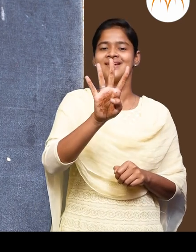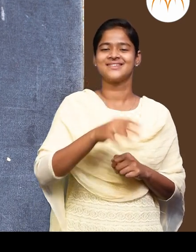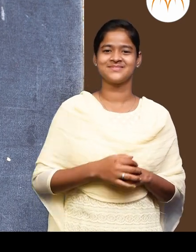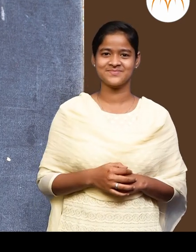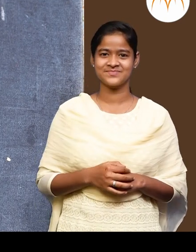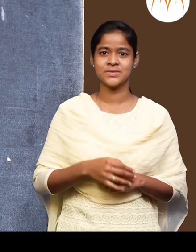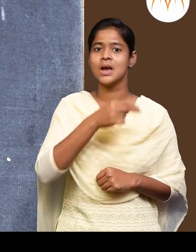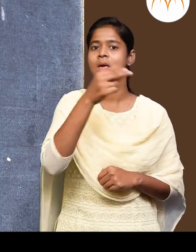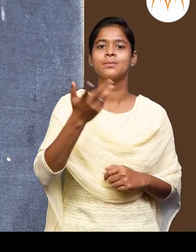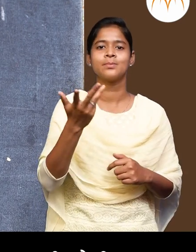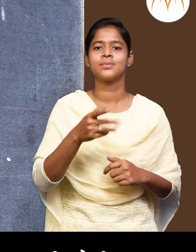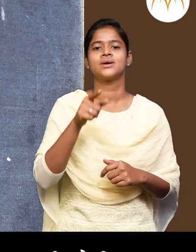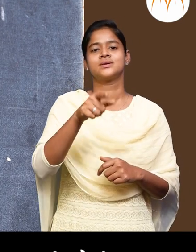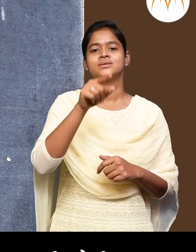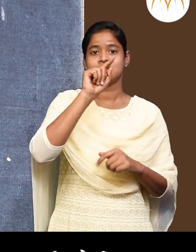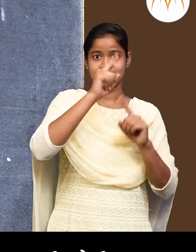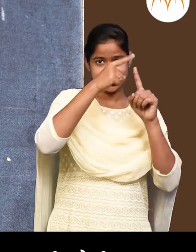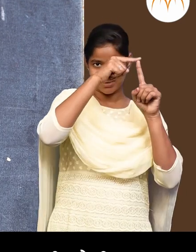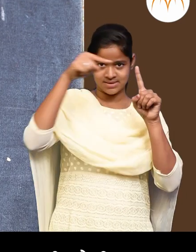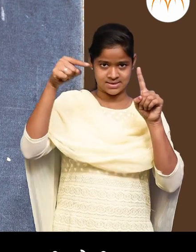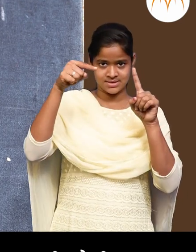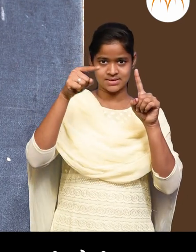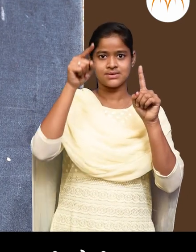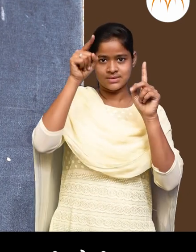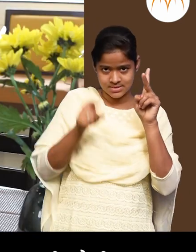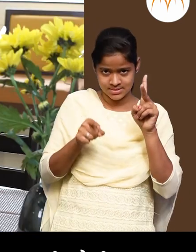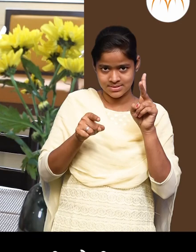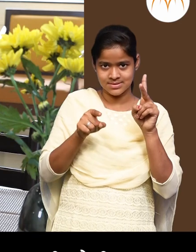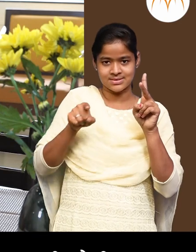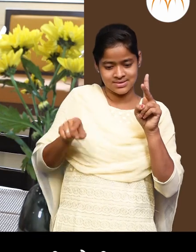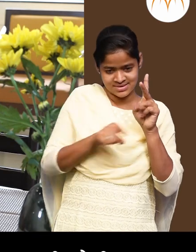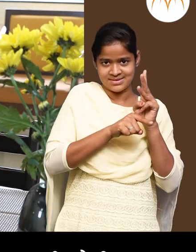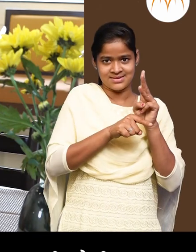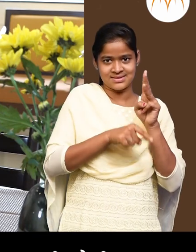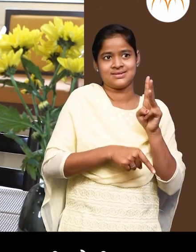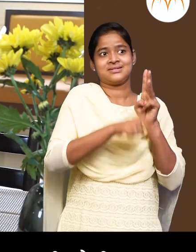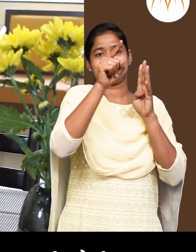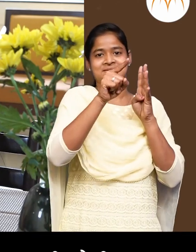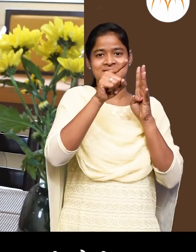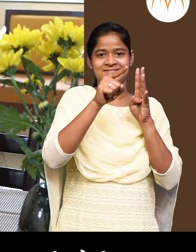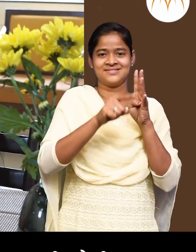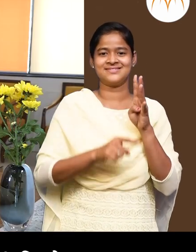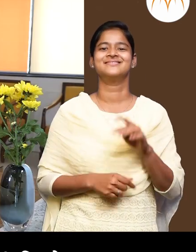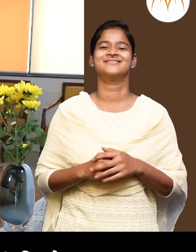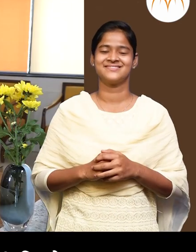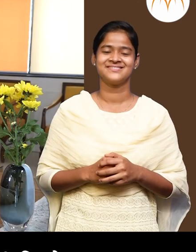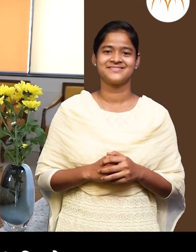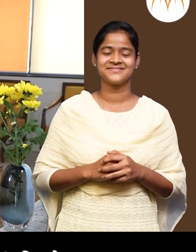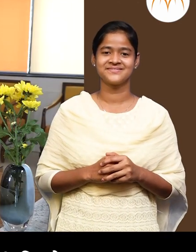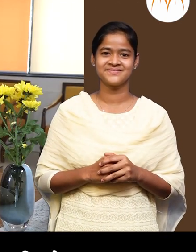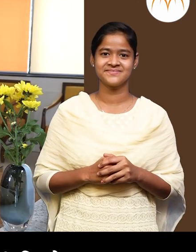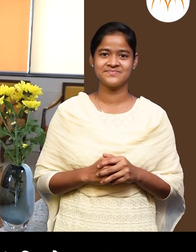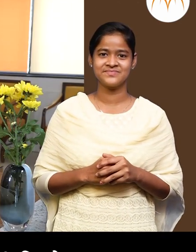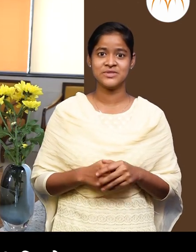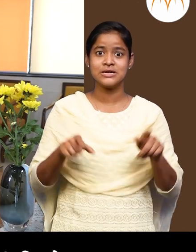मन्टा बाजू ही पहली बाजू, ही दूसरी बाजू, ही तीसरी बाजू, आणि ही चौती बाजू आणि हाई,